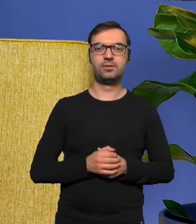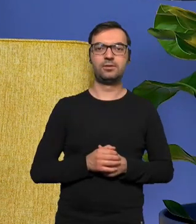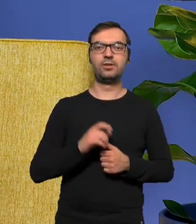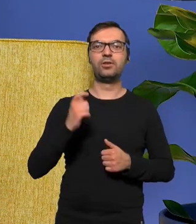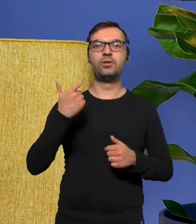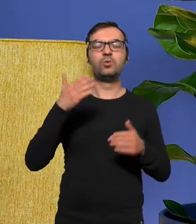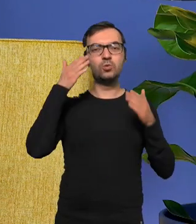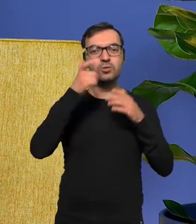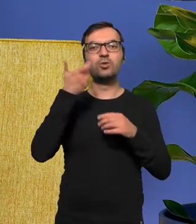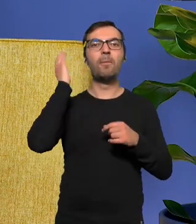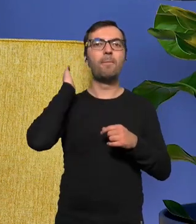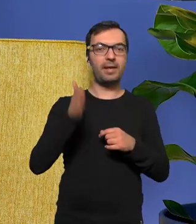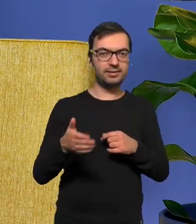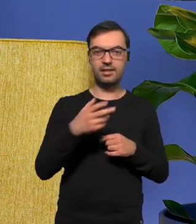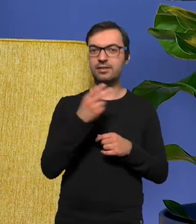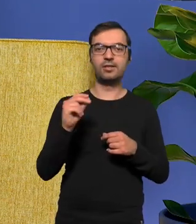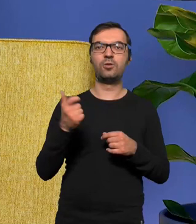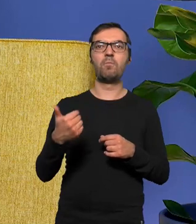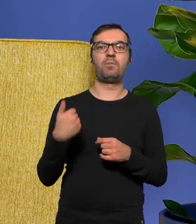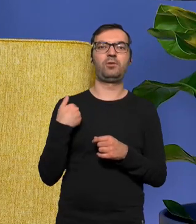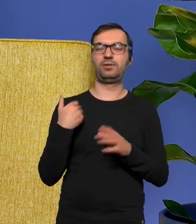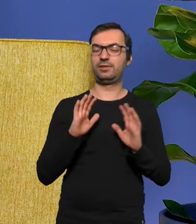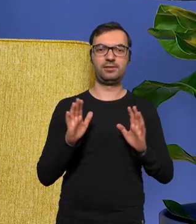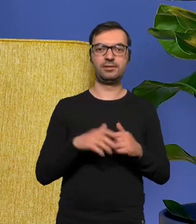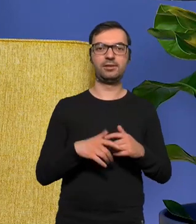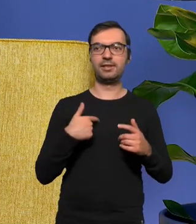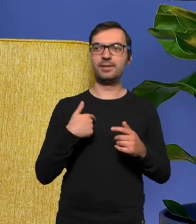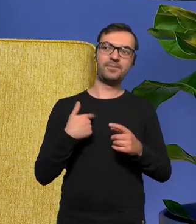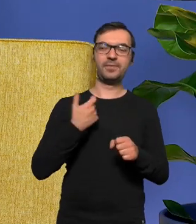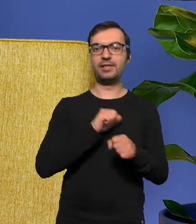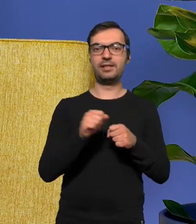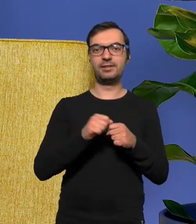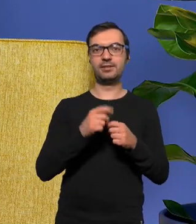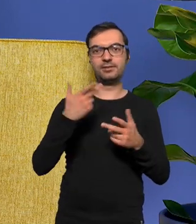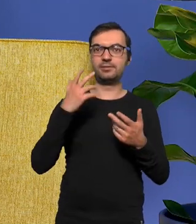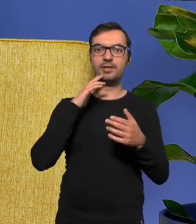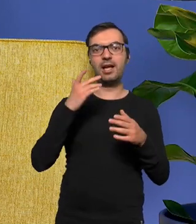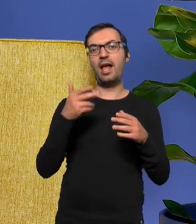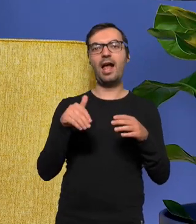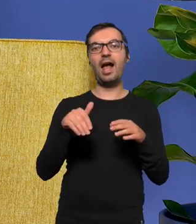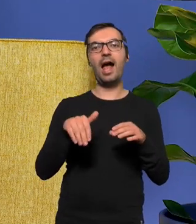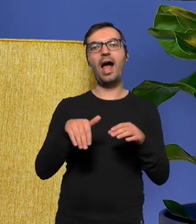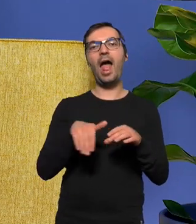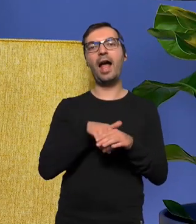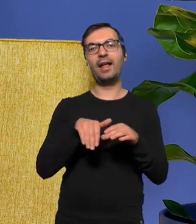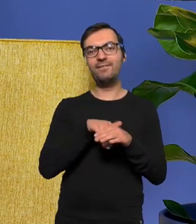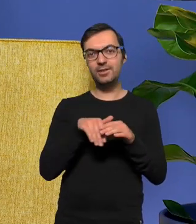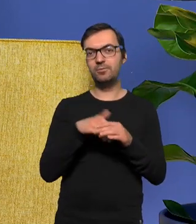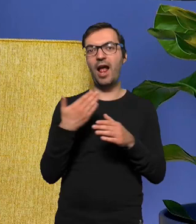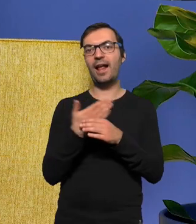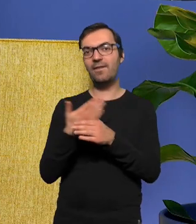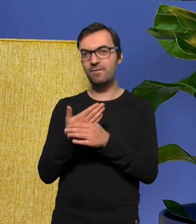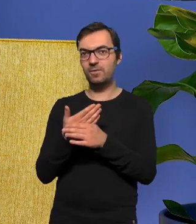na tym co będzie niż na tym co było nie jestem jakimś archiwistą kronikarzem który